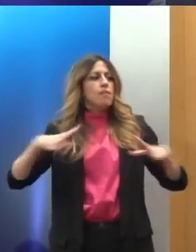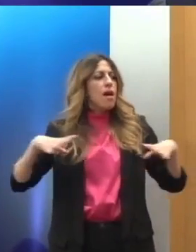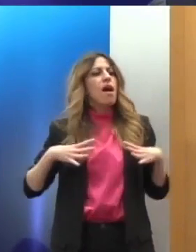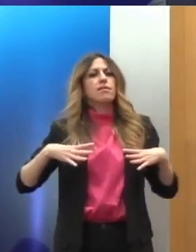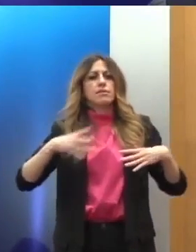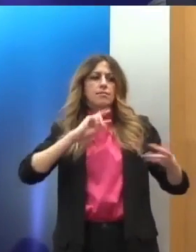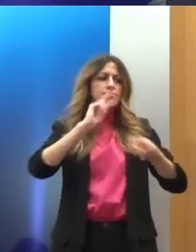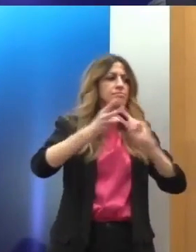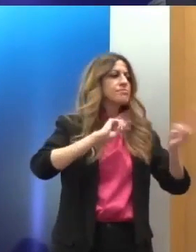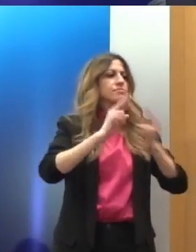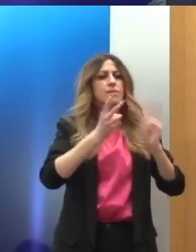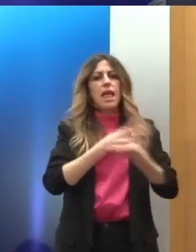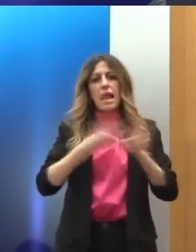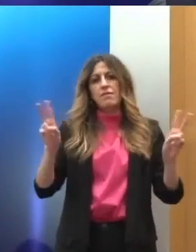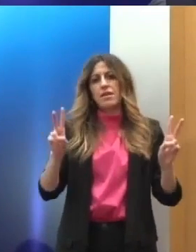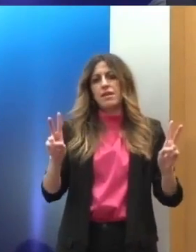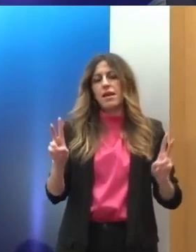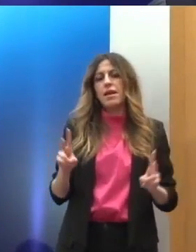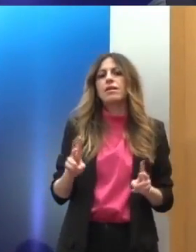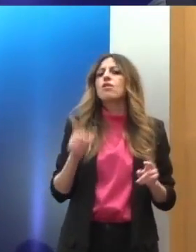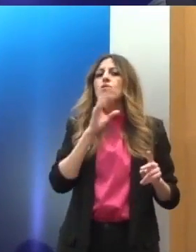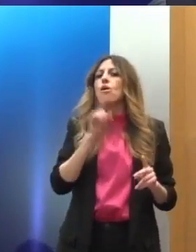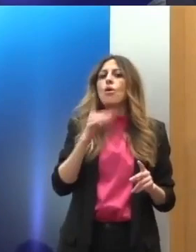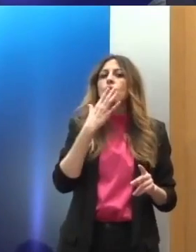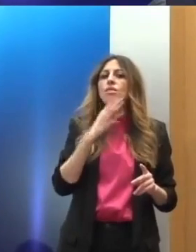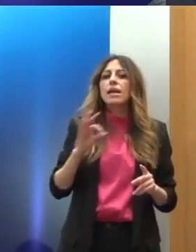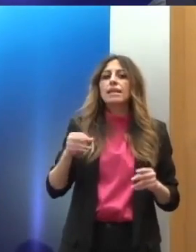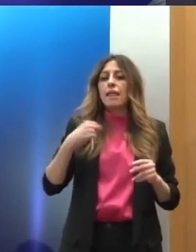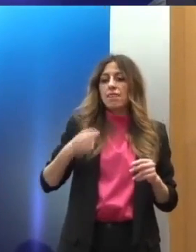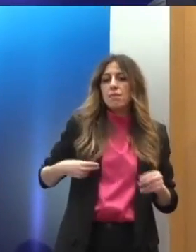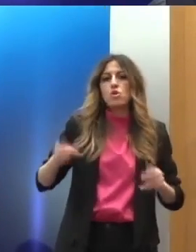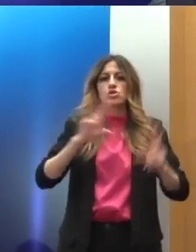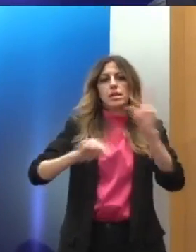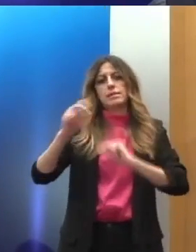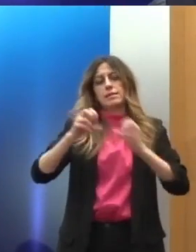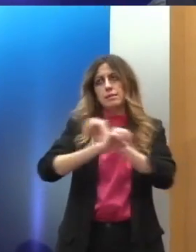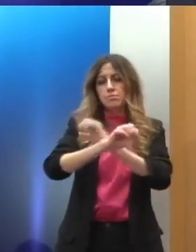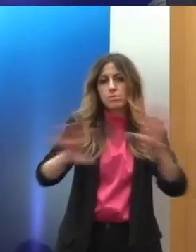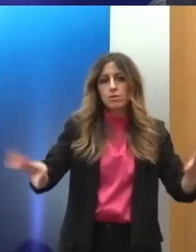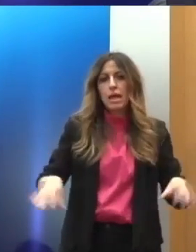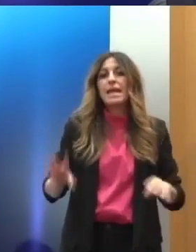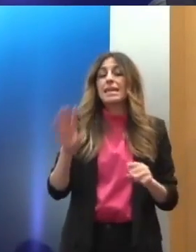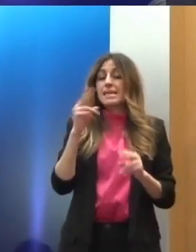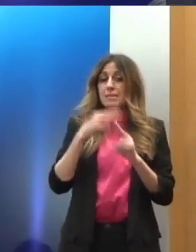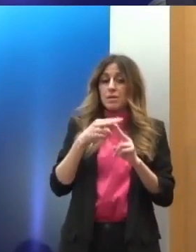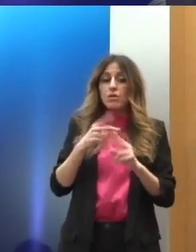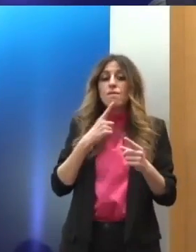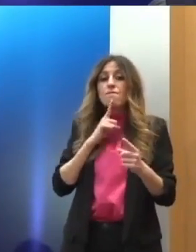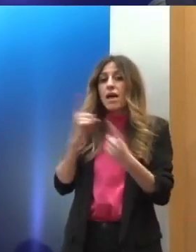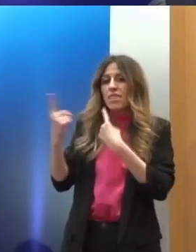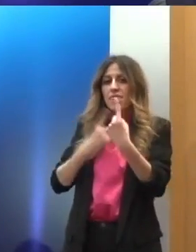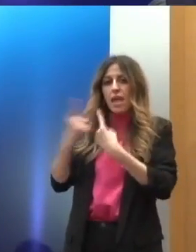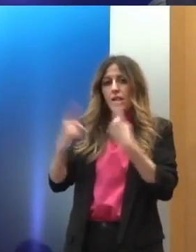διαδικασία. Χαρακτηριστικό όμως της κουβέντας αυτής είναι η απόλυτη γλυκρίνεια και από τη μία πλευρά και από την άλλη. Και βεβαίως και